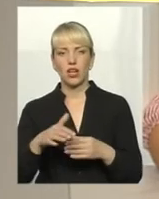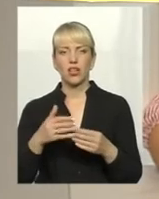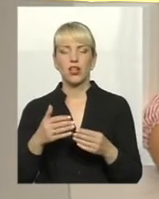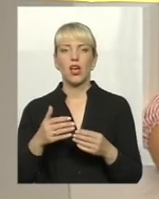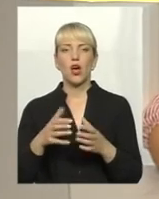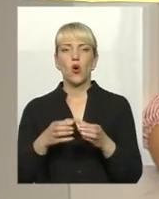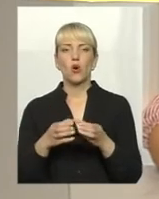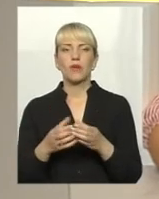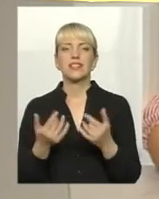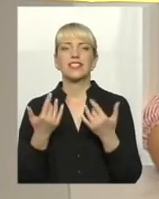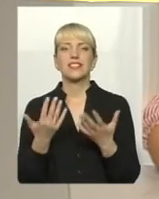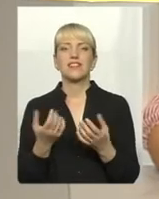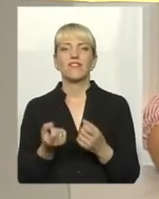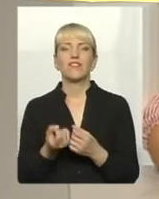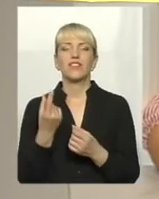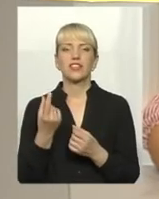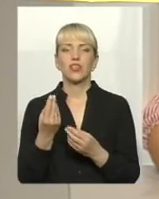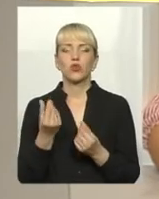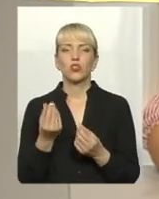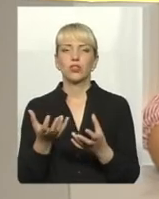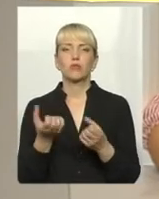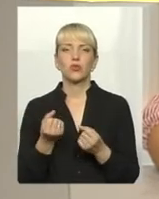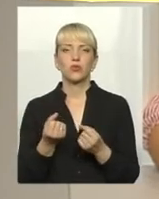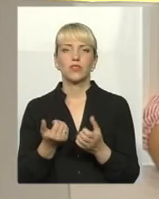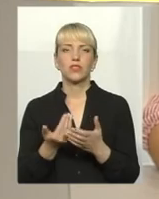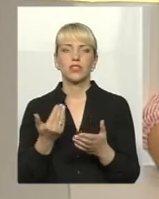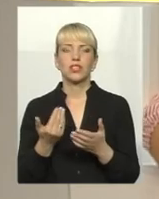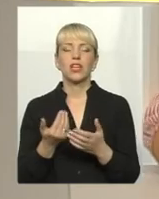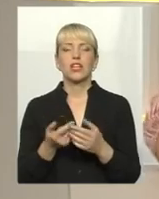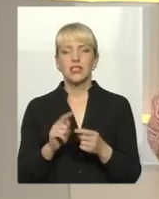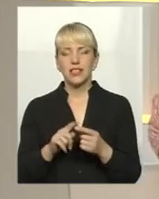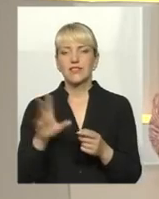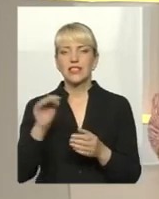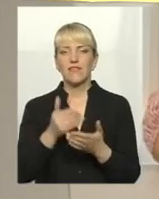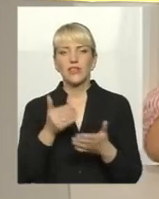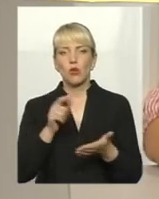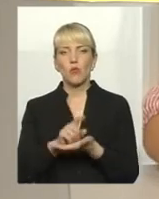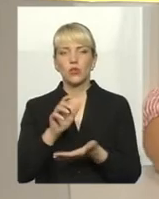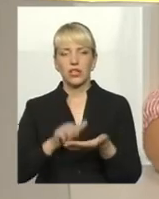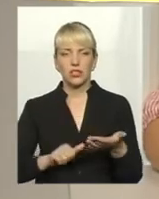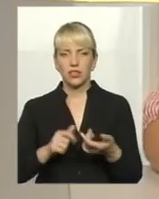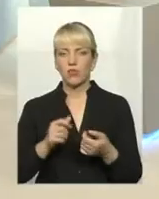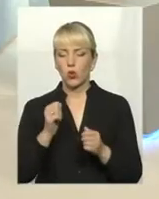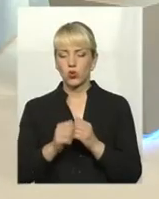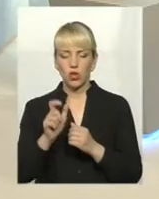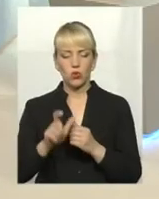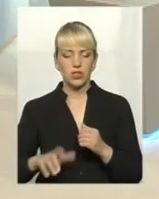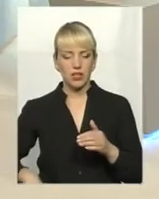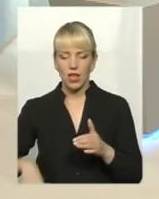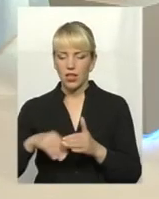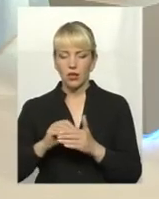територіальна громада бере кошти? Податки. Податки. Тобто, кожна людина не платить за те, що